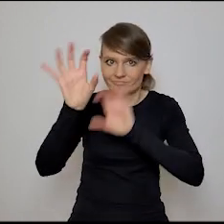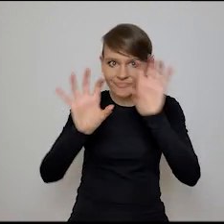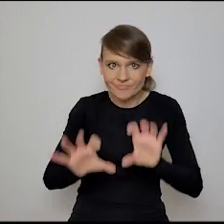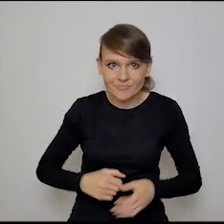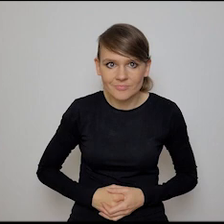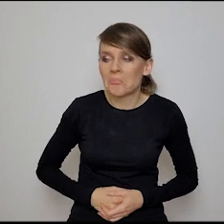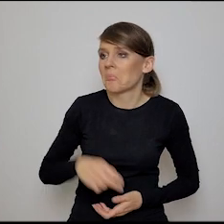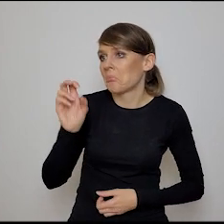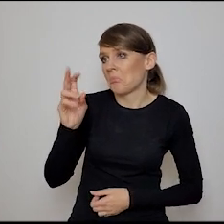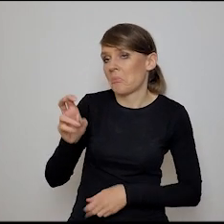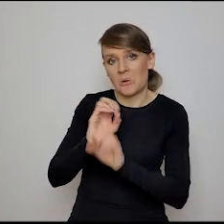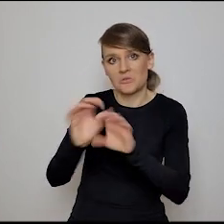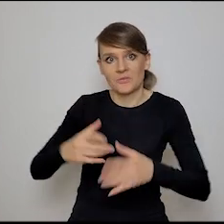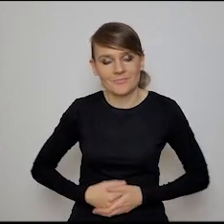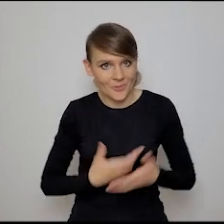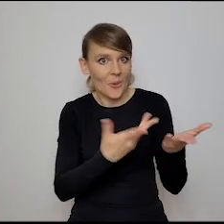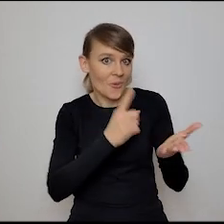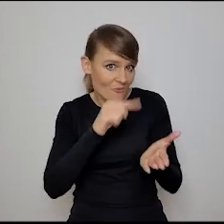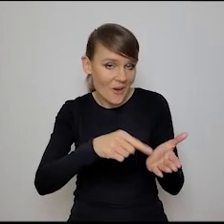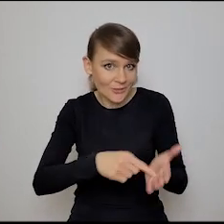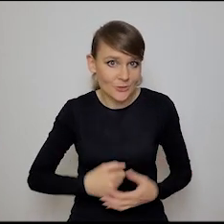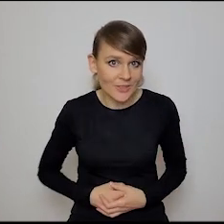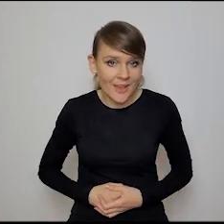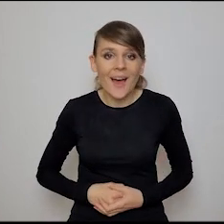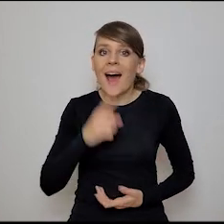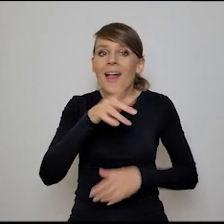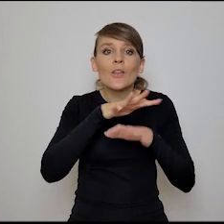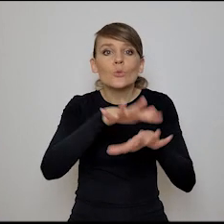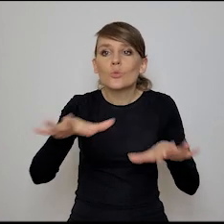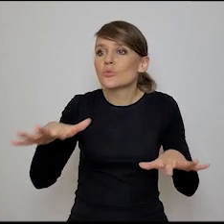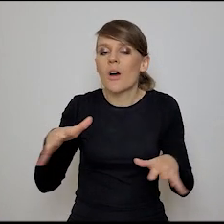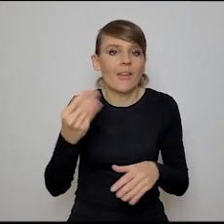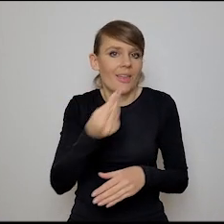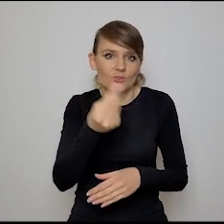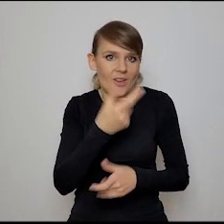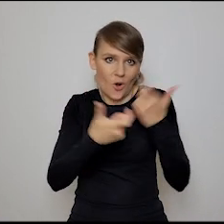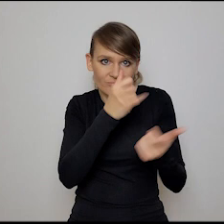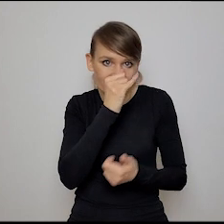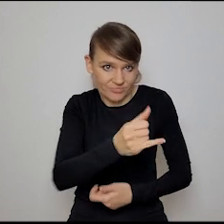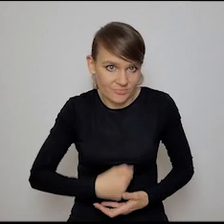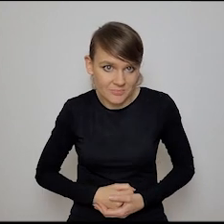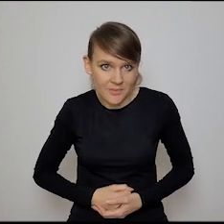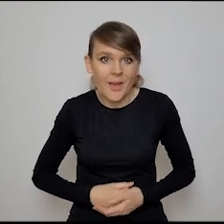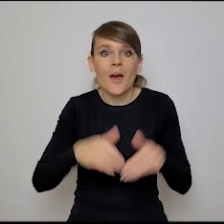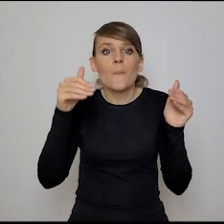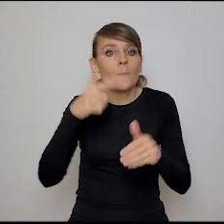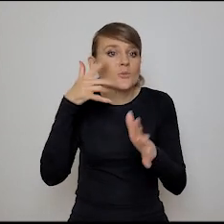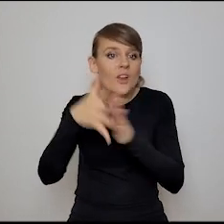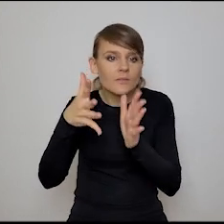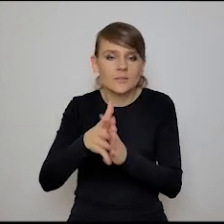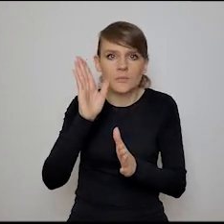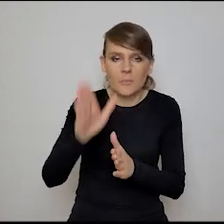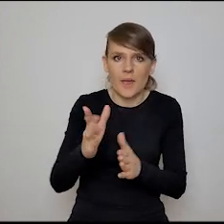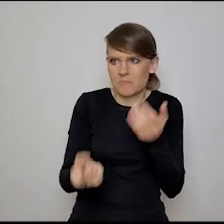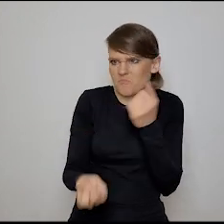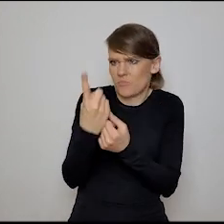No tak, no oczywiście. No właśnie, oczywiście, ale dużo rzeczy nie możemy robić, nie? Możemy przewidywać, co? Anomalie,